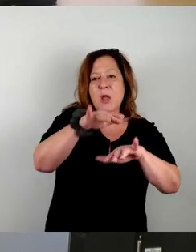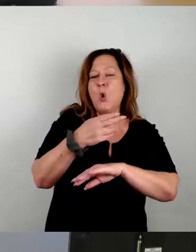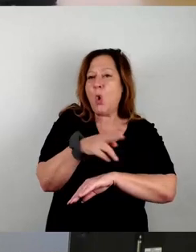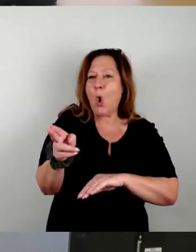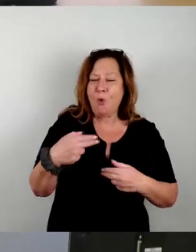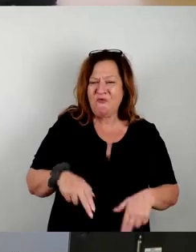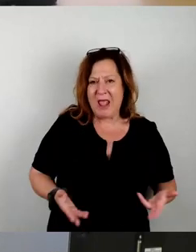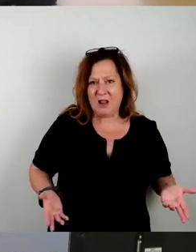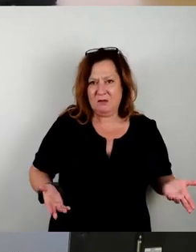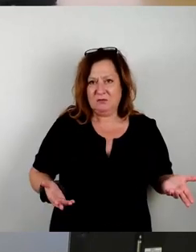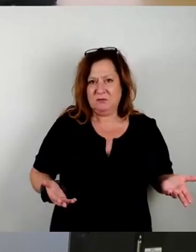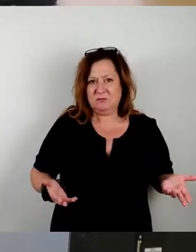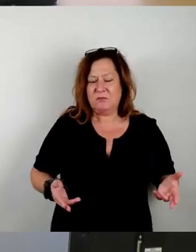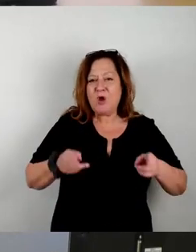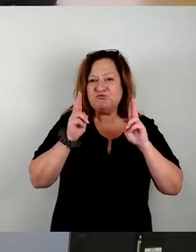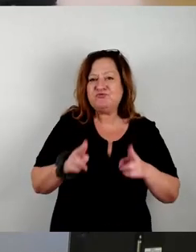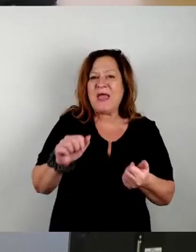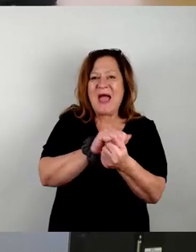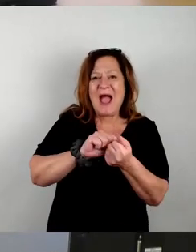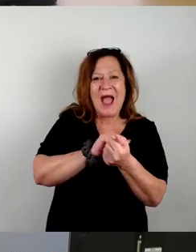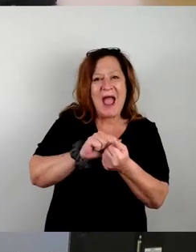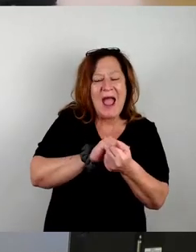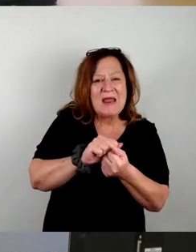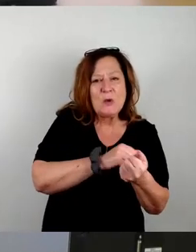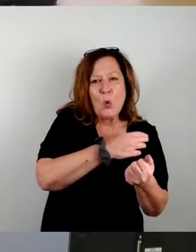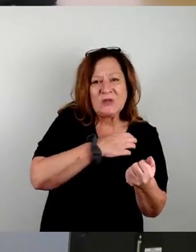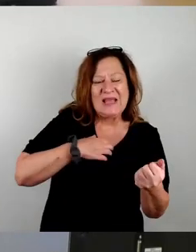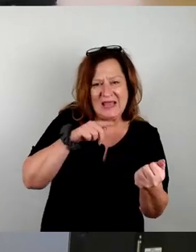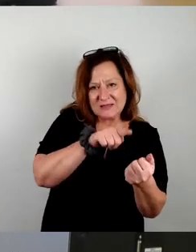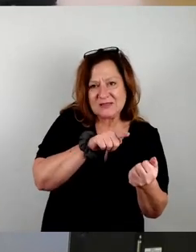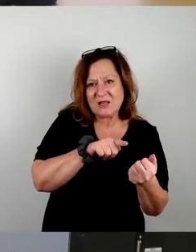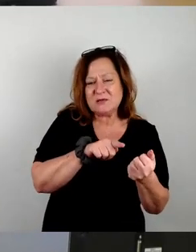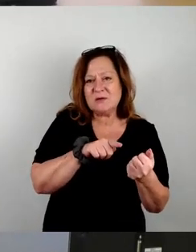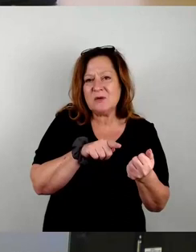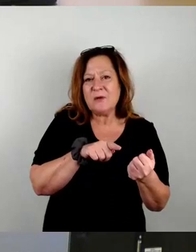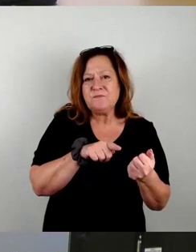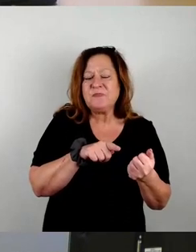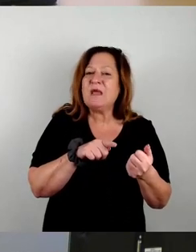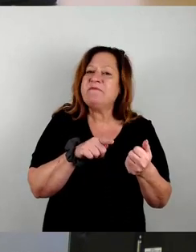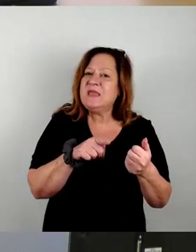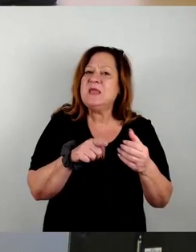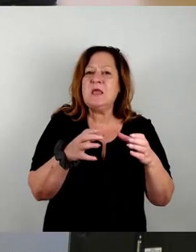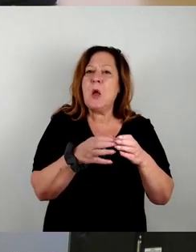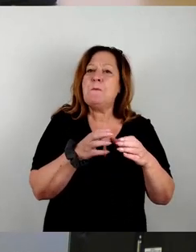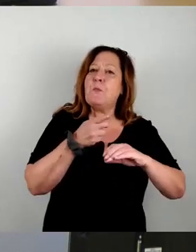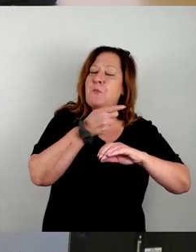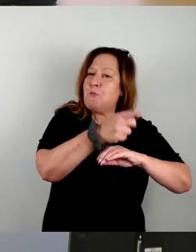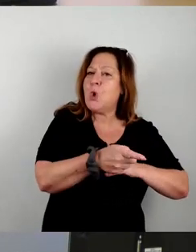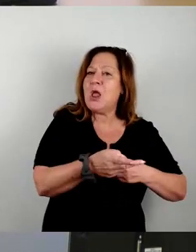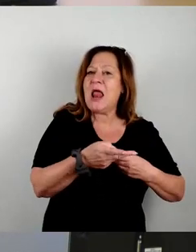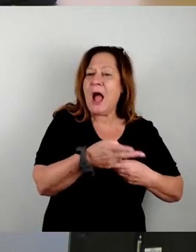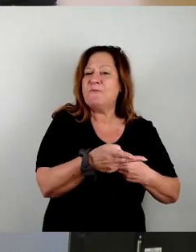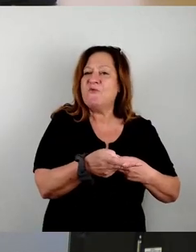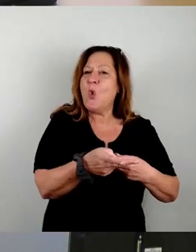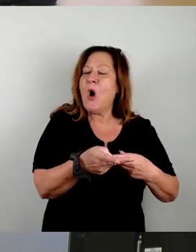Und die Stadtreinigung Dresden ist ja nur ein Teil, zwar ein großer Teil der Müllabfuhr oder der